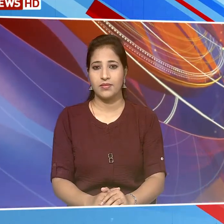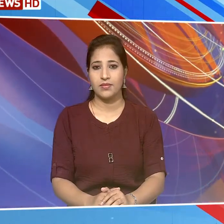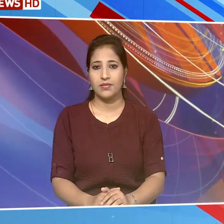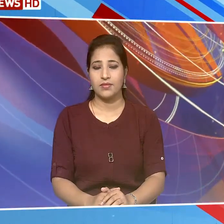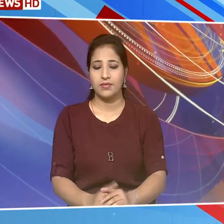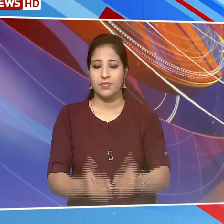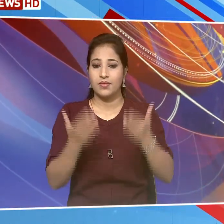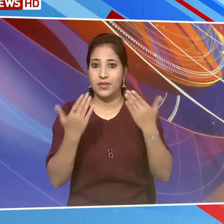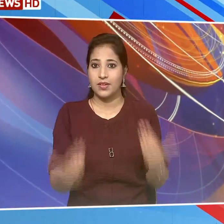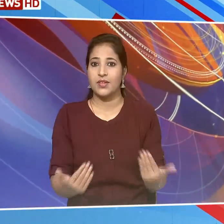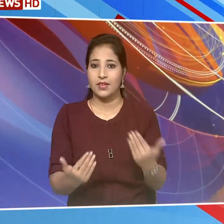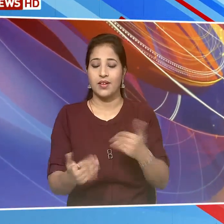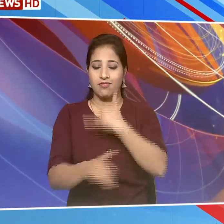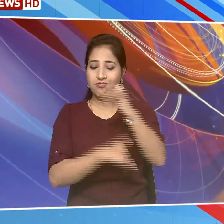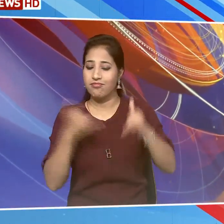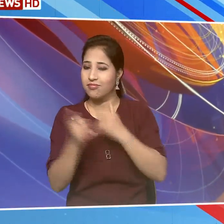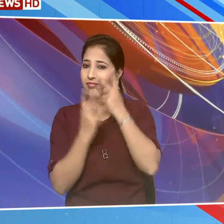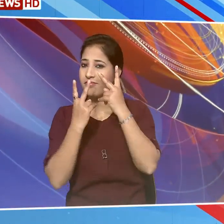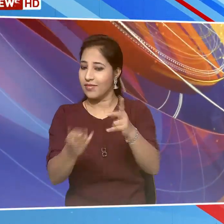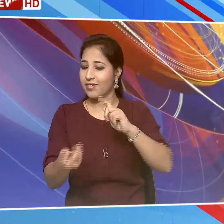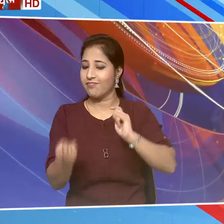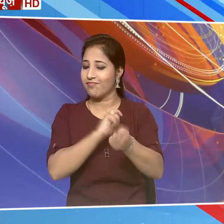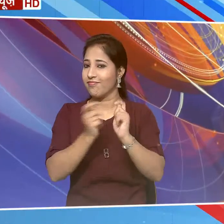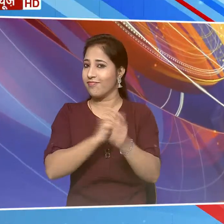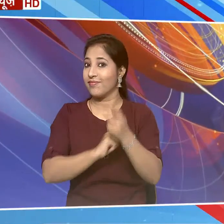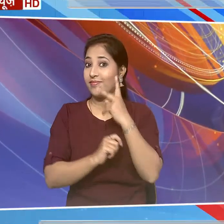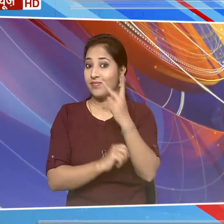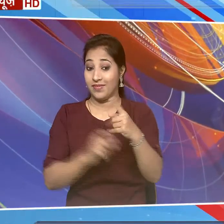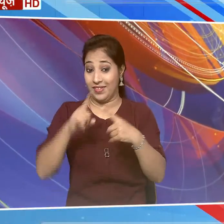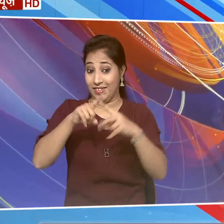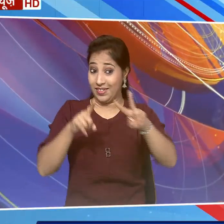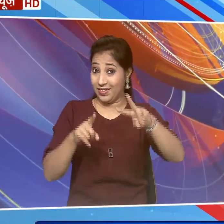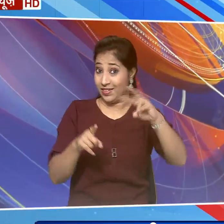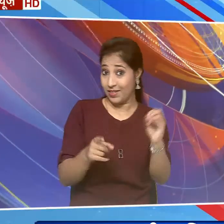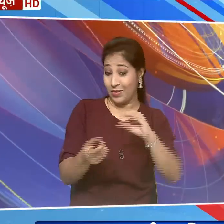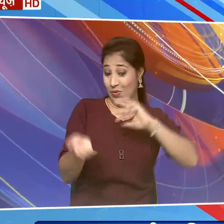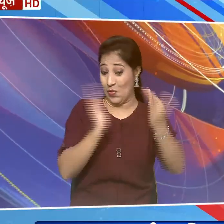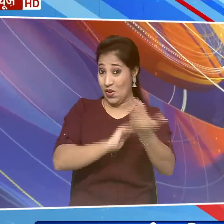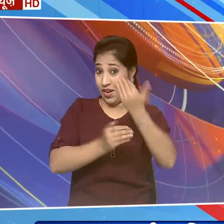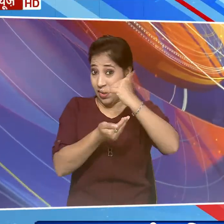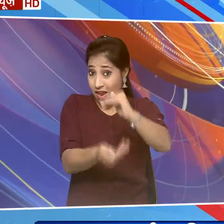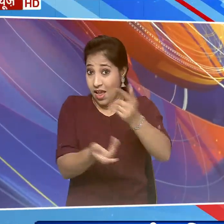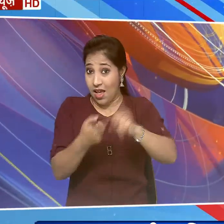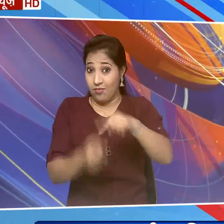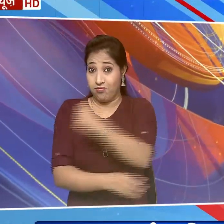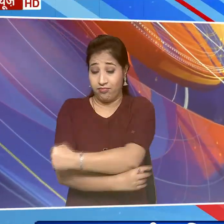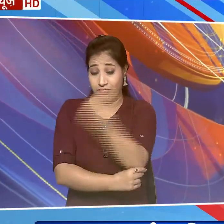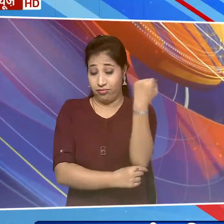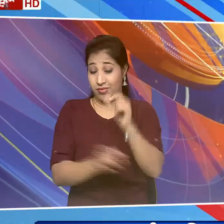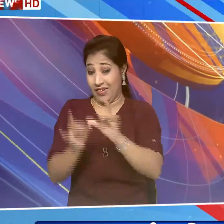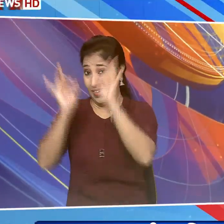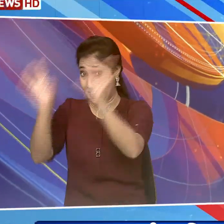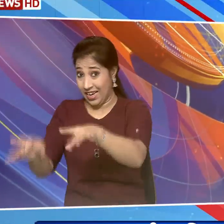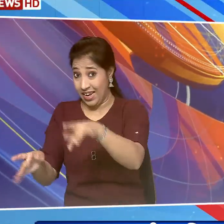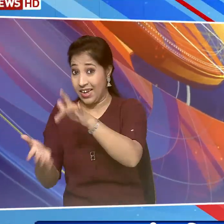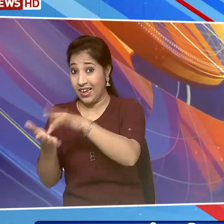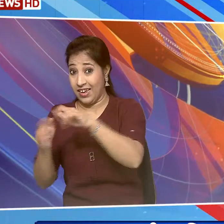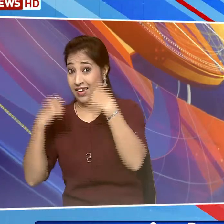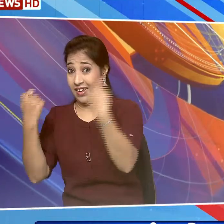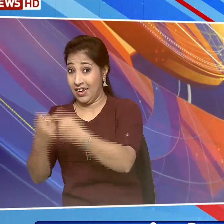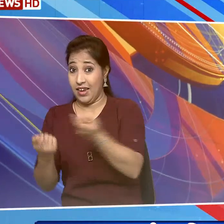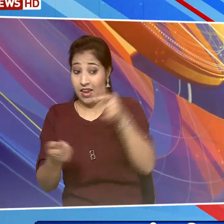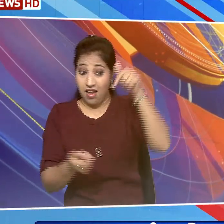और अब खबर क्रिकेट के मैदान से टी ट्वेंटी विशुकप में मेजबान आस्ट्रेलिया का मुकाबला